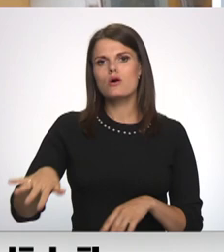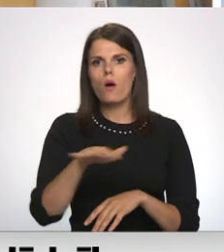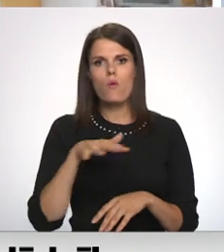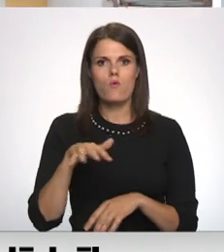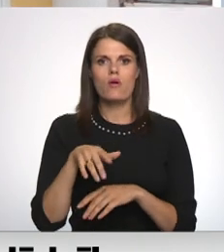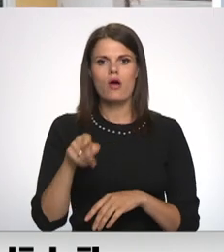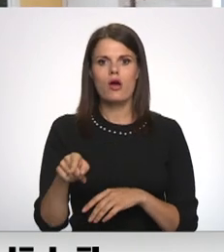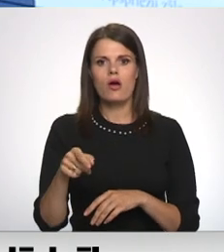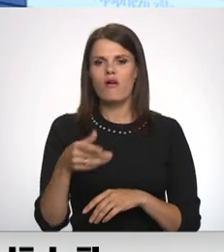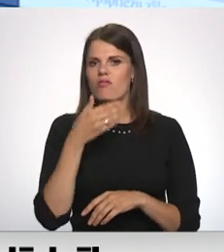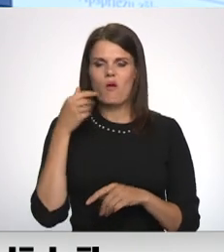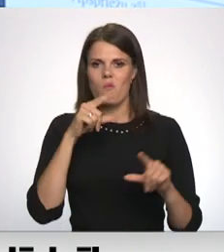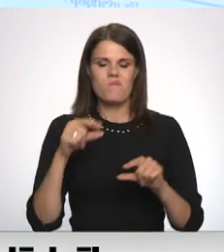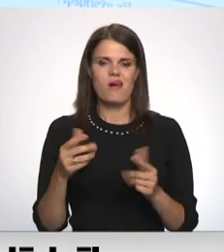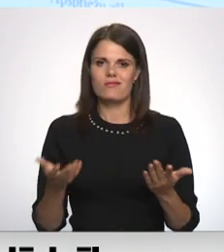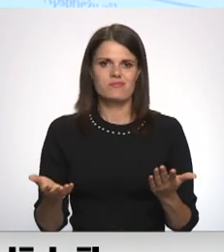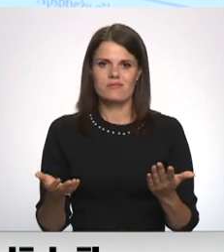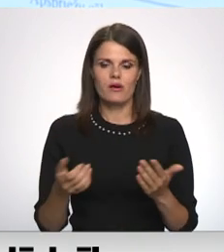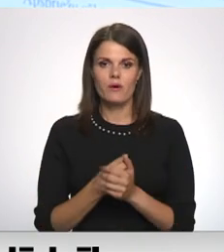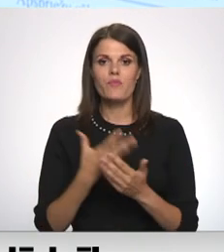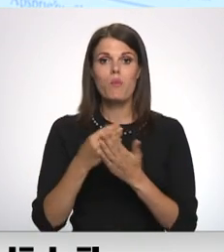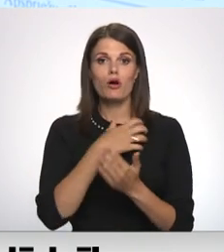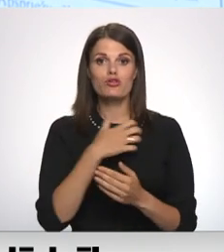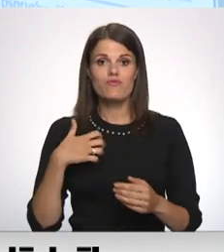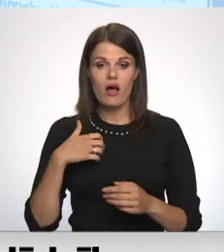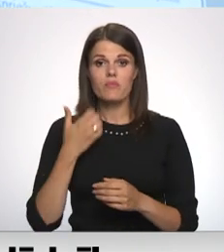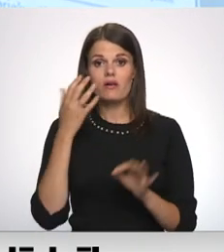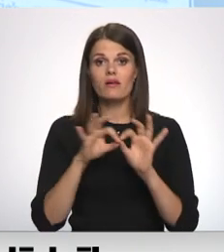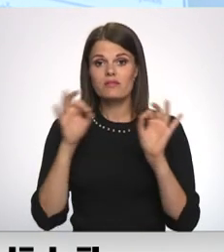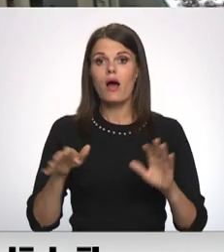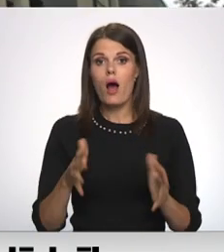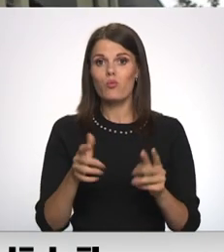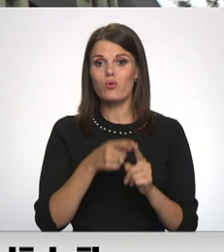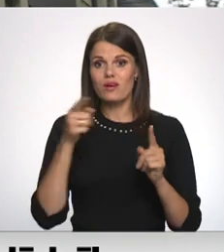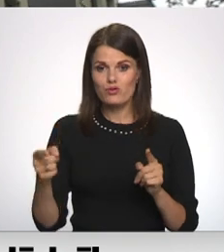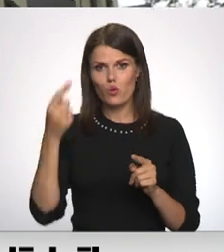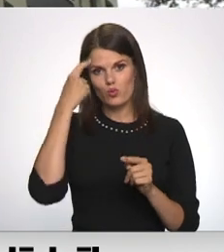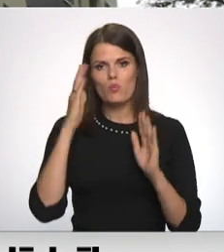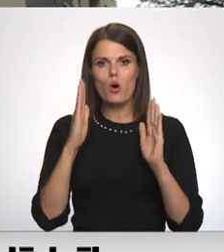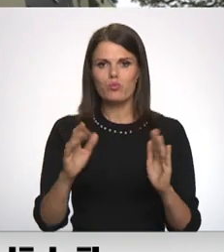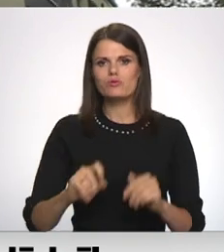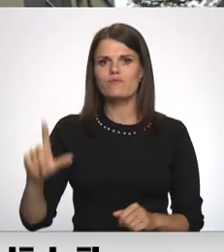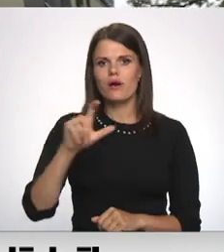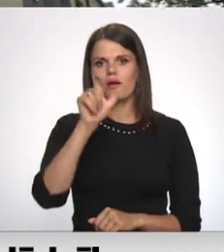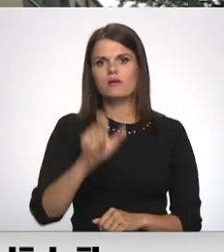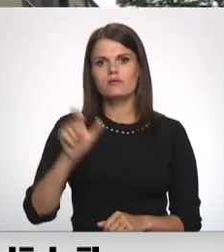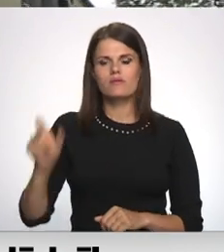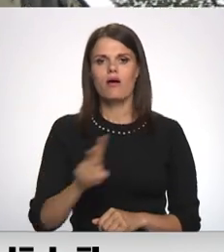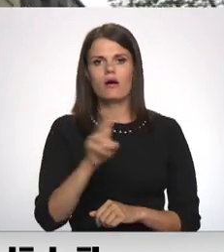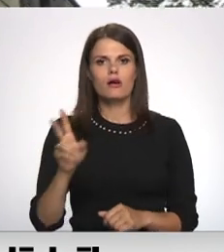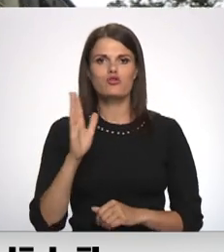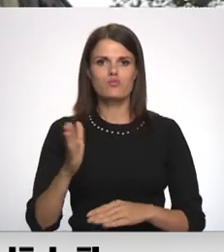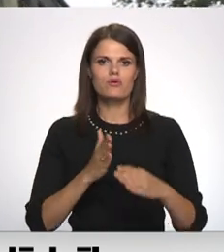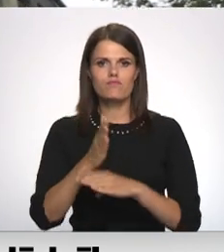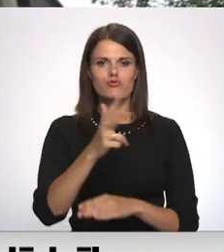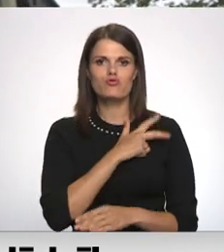nav īpaši mazāks. Pašvalības līdz ar apkuras sezonas sākuma prognozē arī lielāku to personas skaidu, kuras viet varas vērsīsies pēc